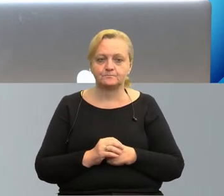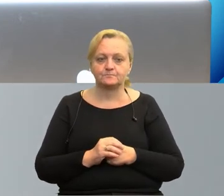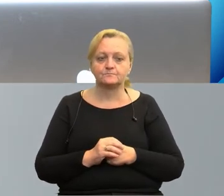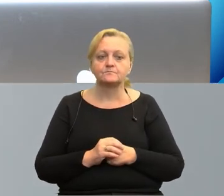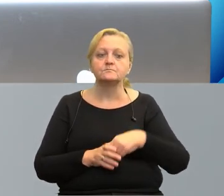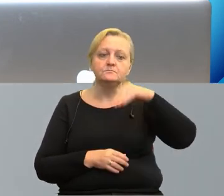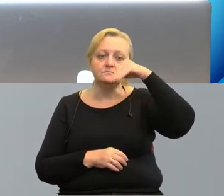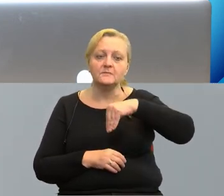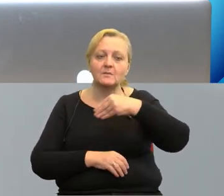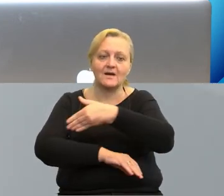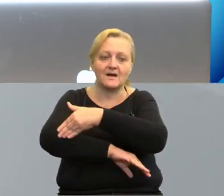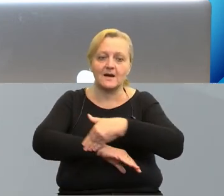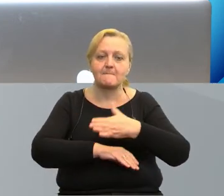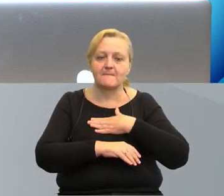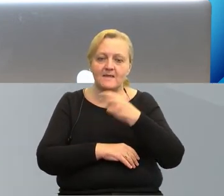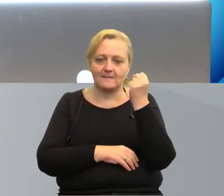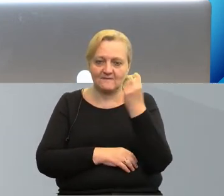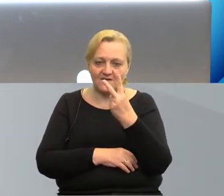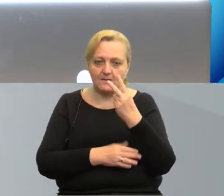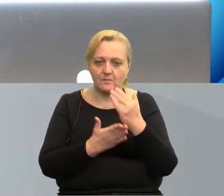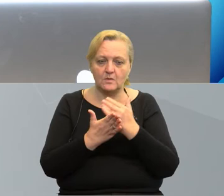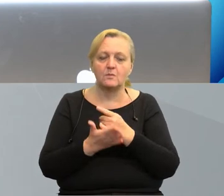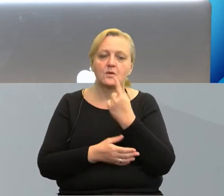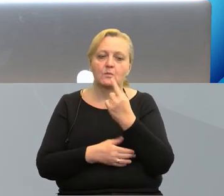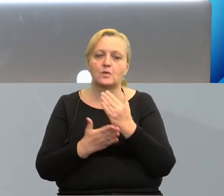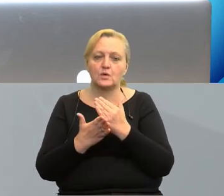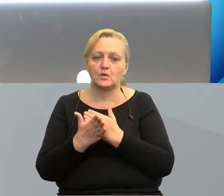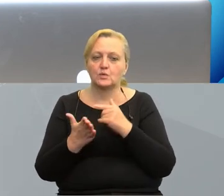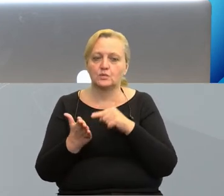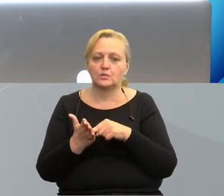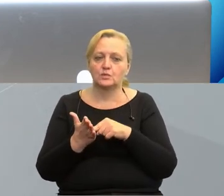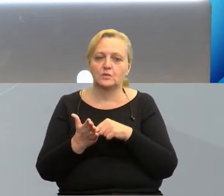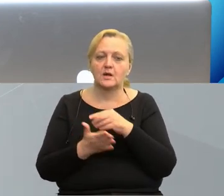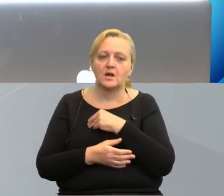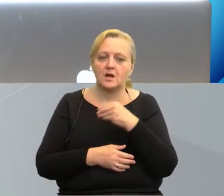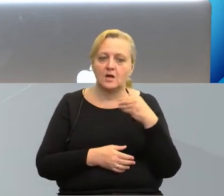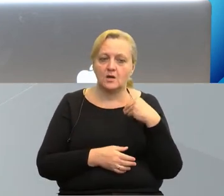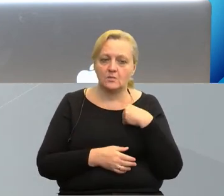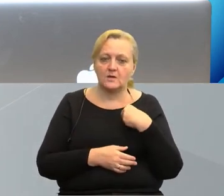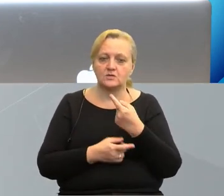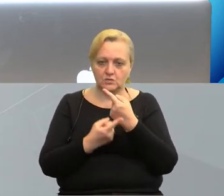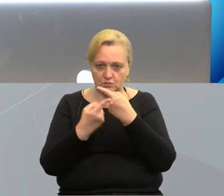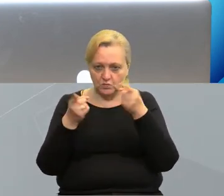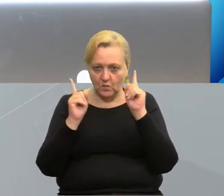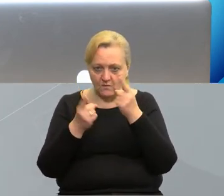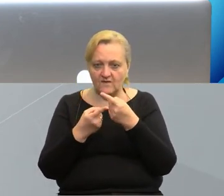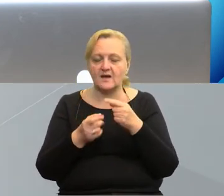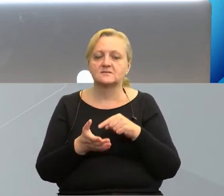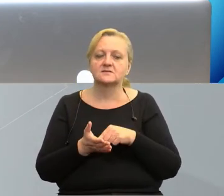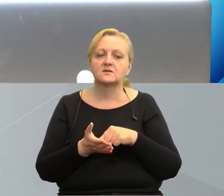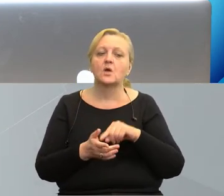Na południowej granicy mamy dwa programy. Jeden to program Polska-Słowacja.